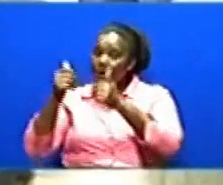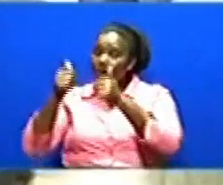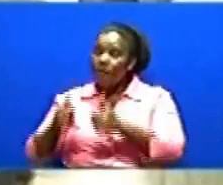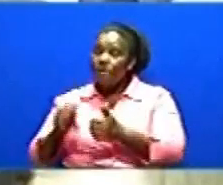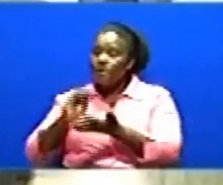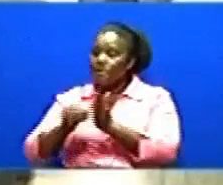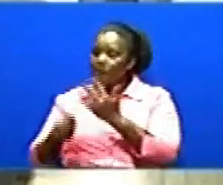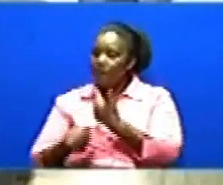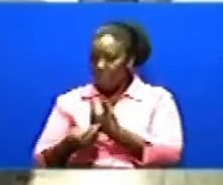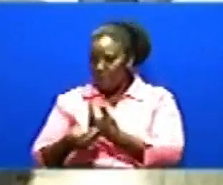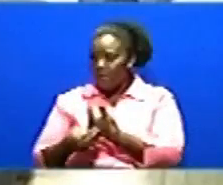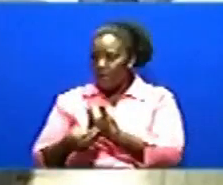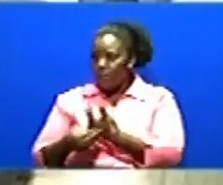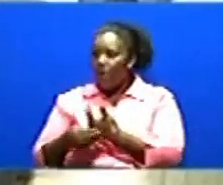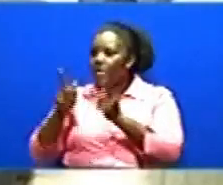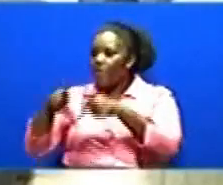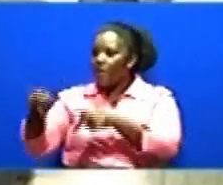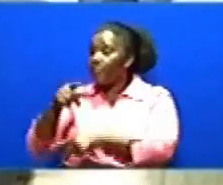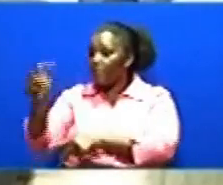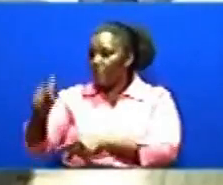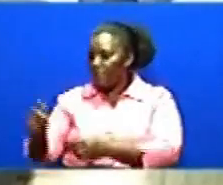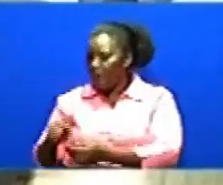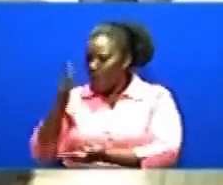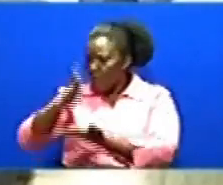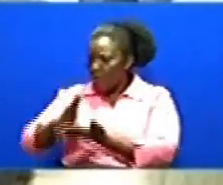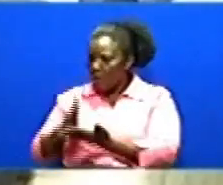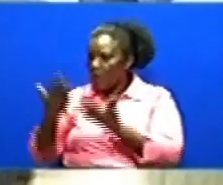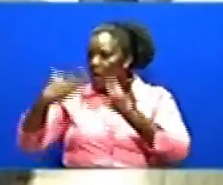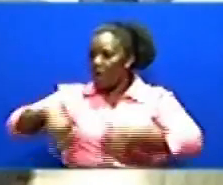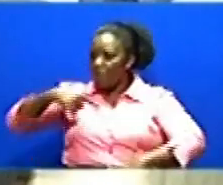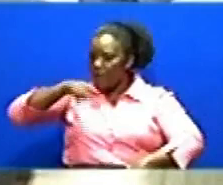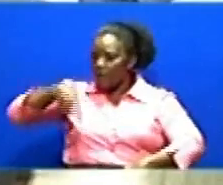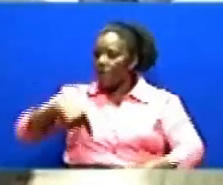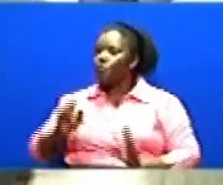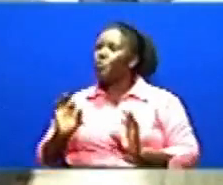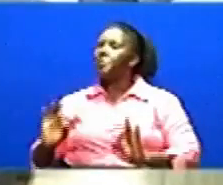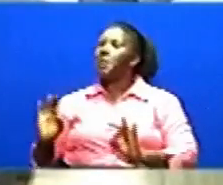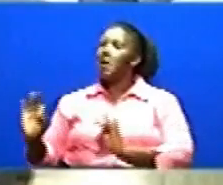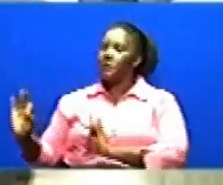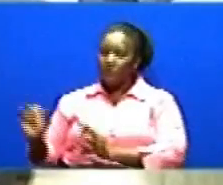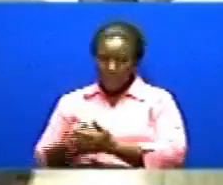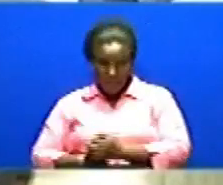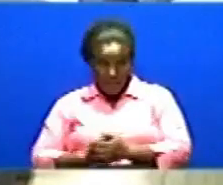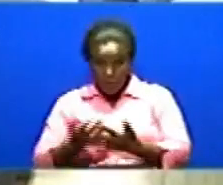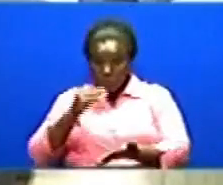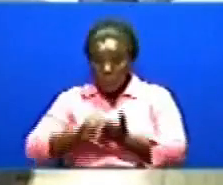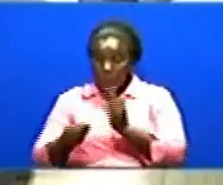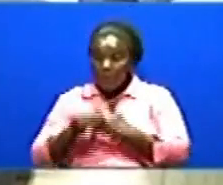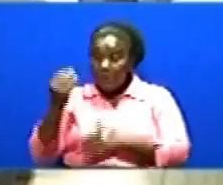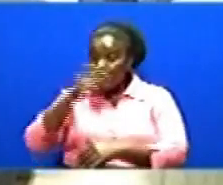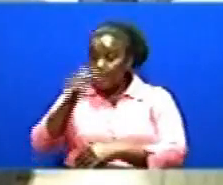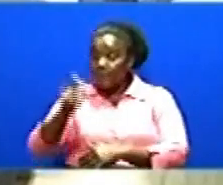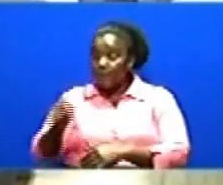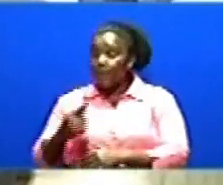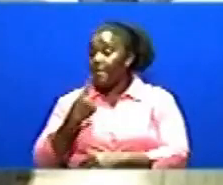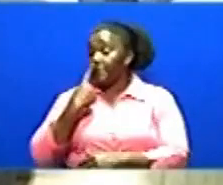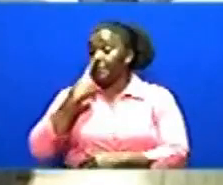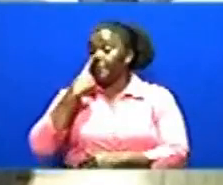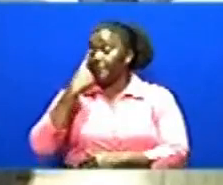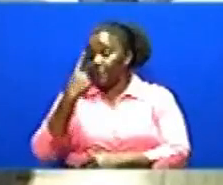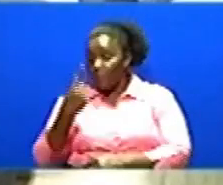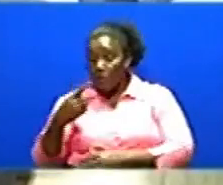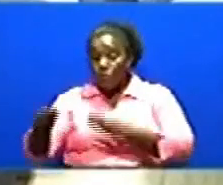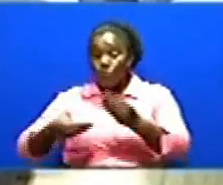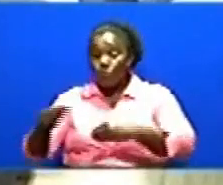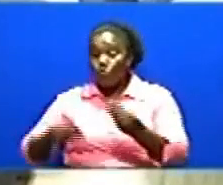Kwa dhamana mbuibeba kwa kisha kwa mba afya Zawa Tanzania zina kuatimamu Karika kipindi ambacho Tanzania Mijina sibu kurekea karika uchumi wakati